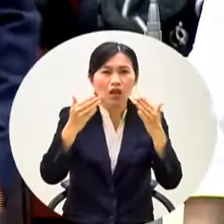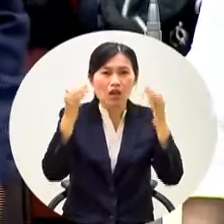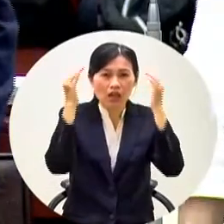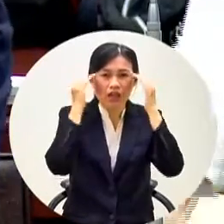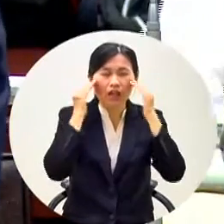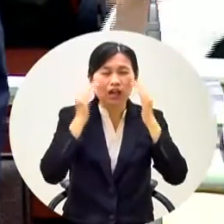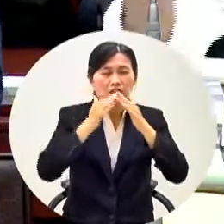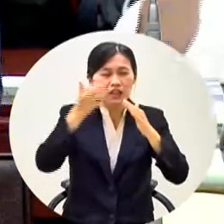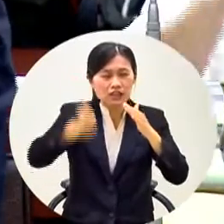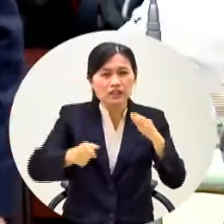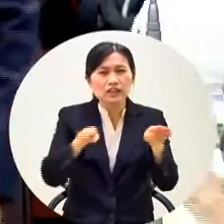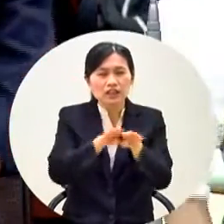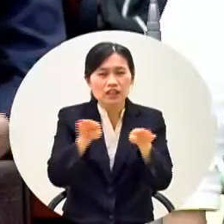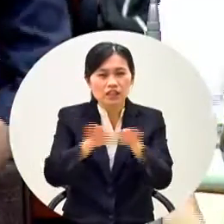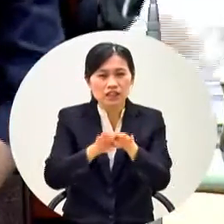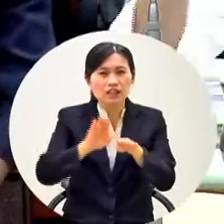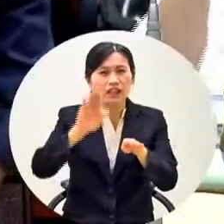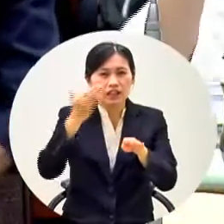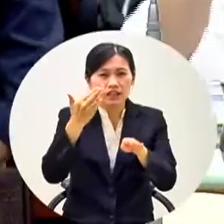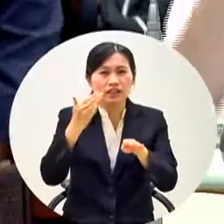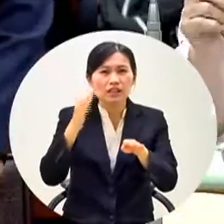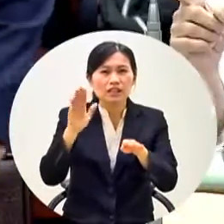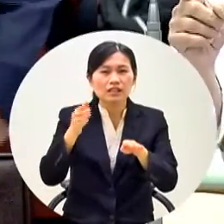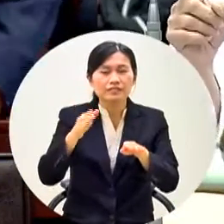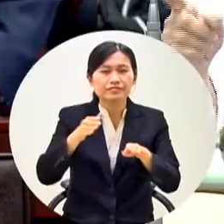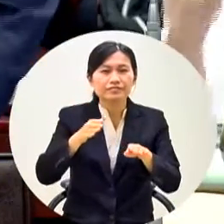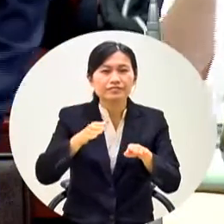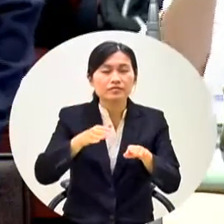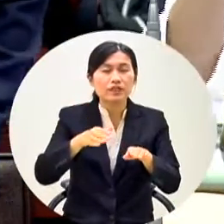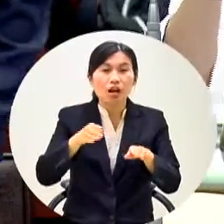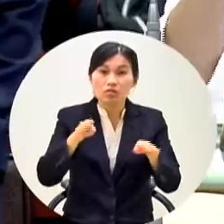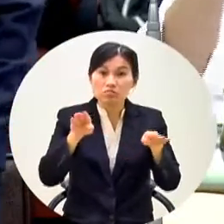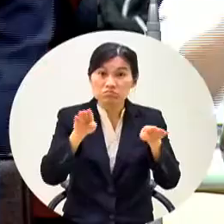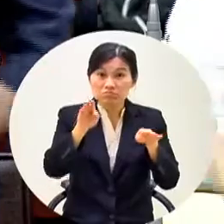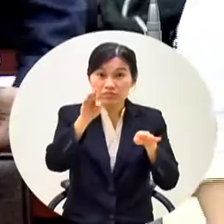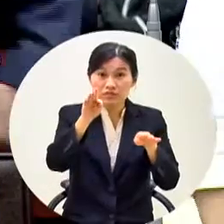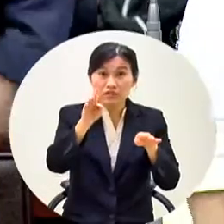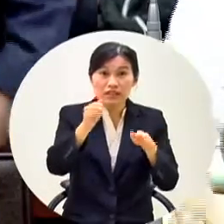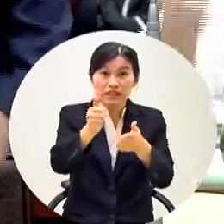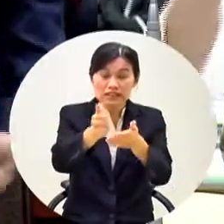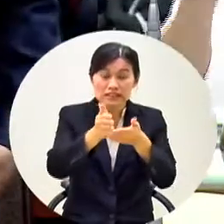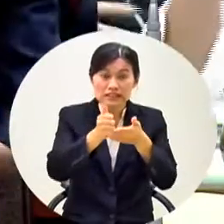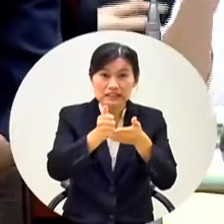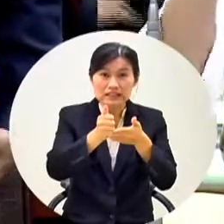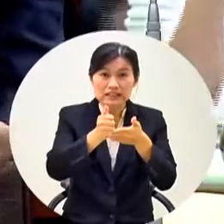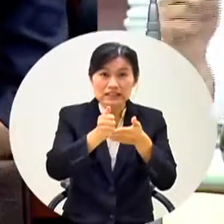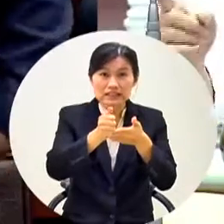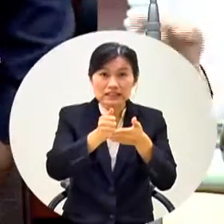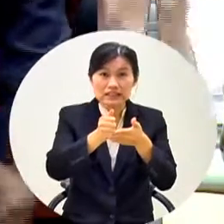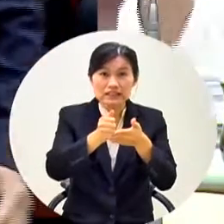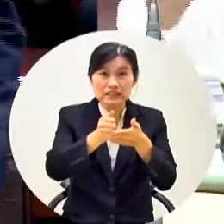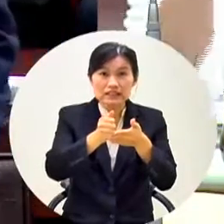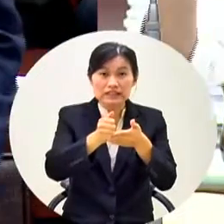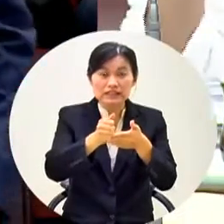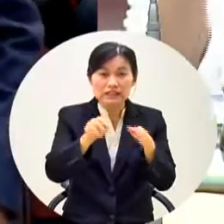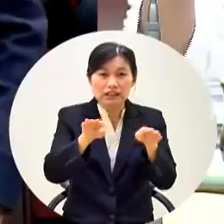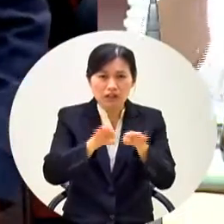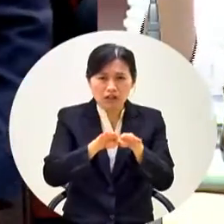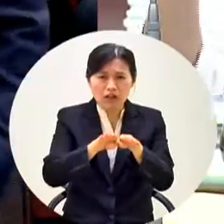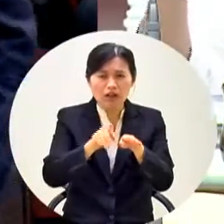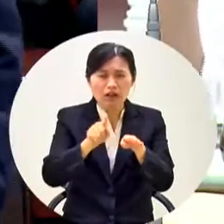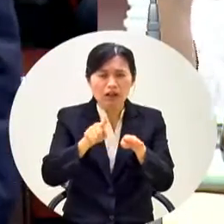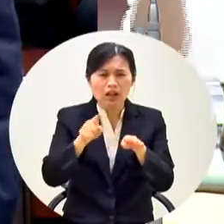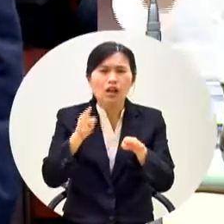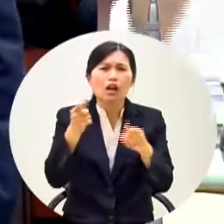好但是呢葉副市長請假那對我們議員來講他就是落跑回